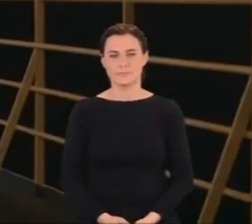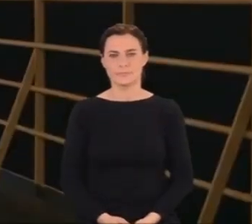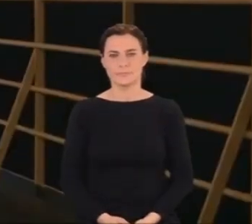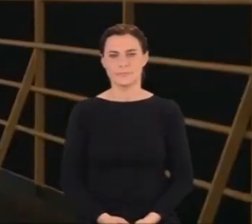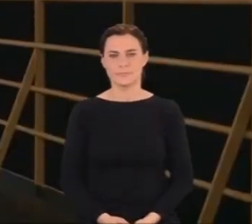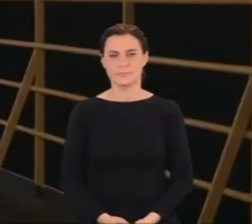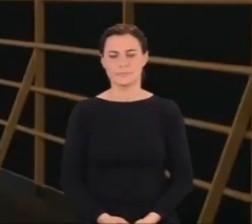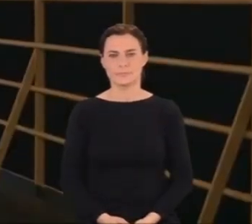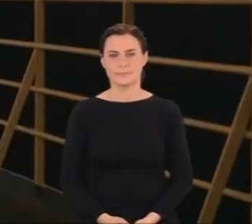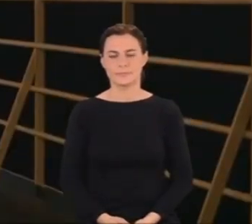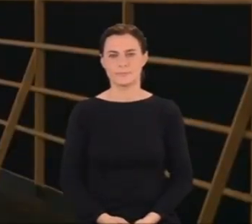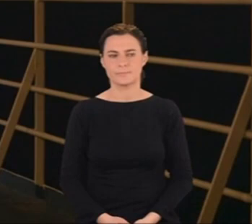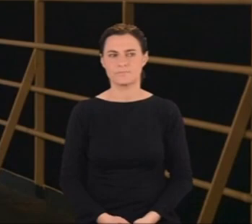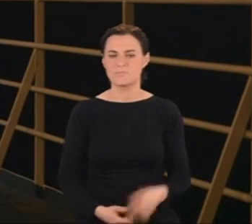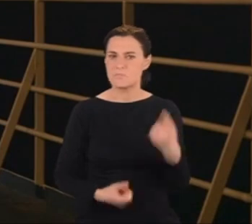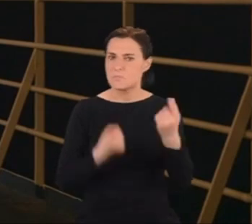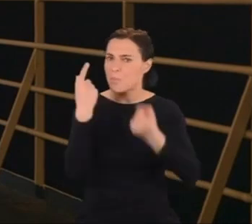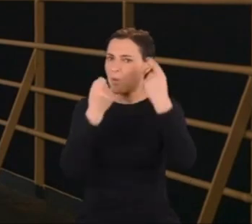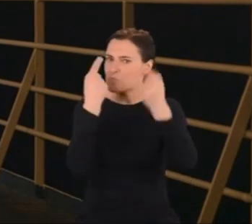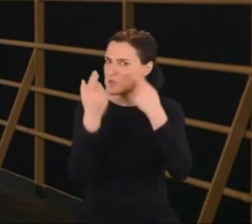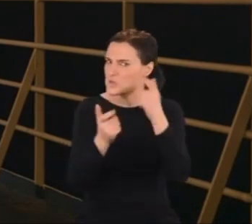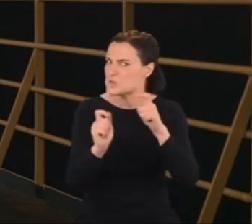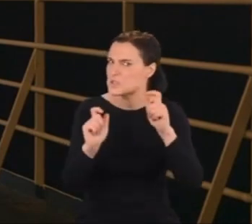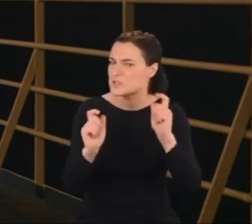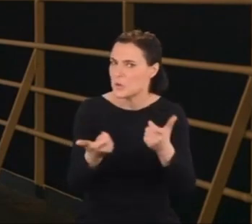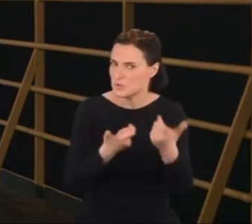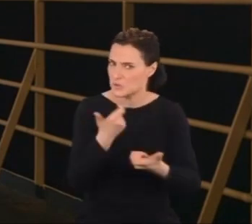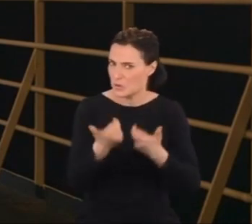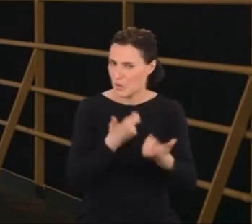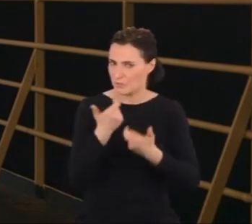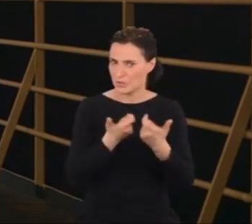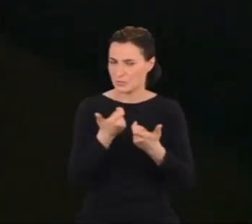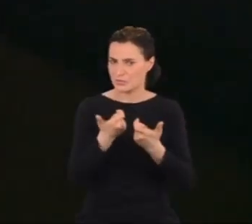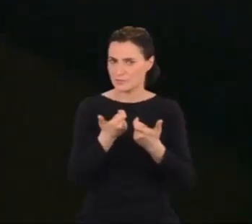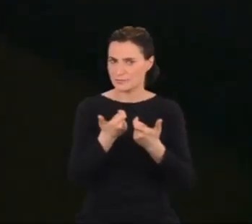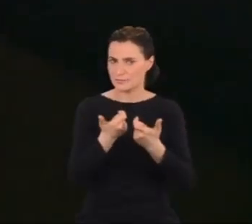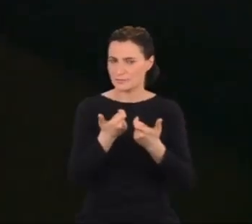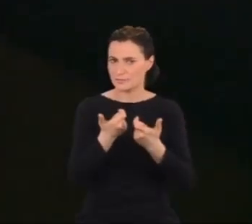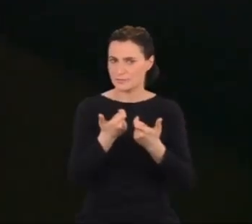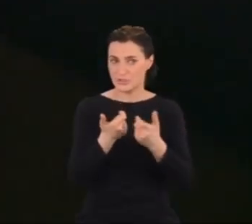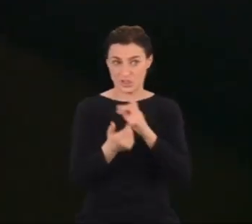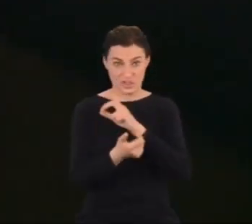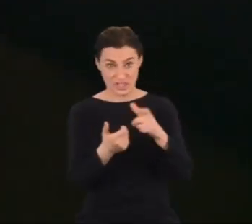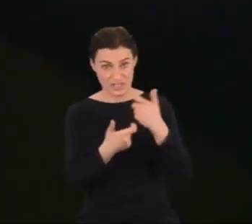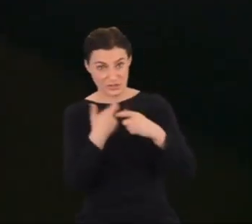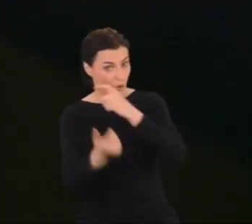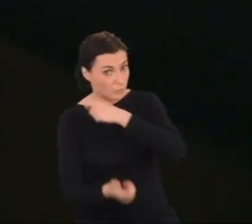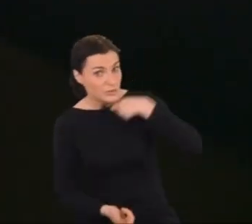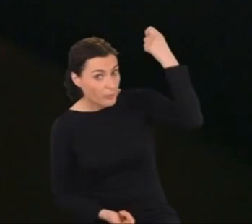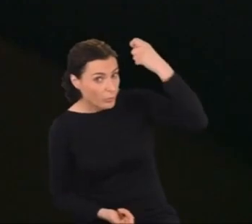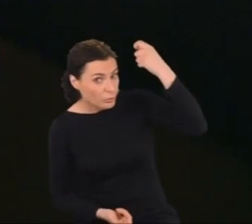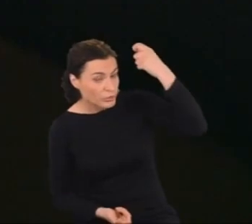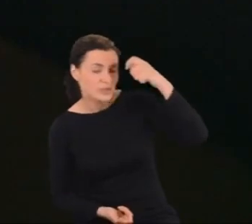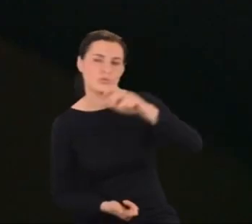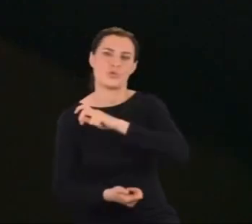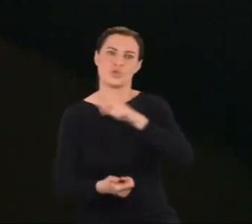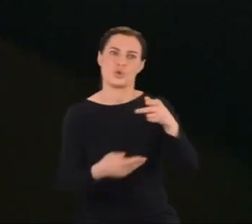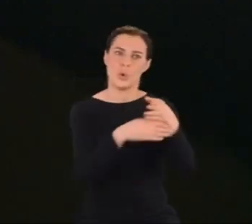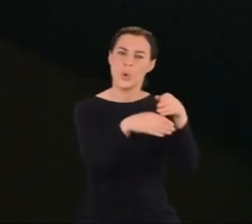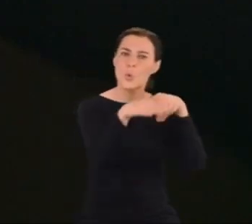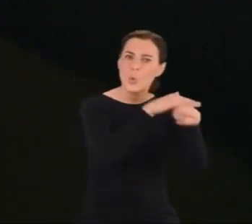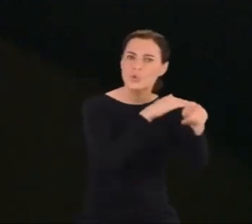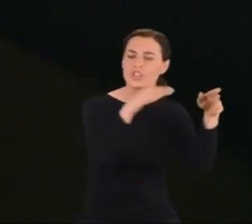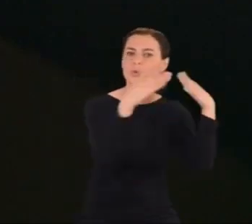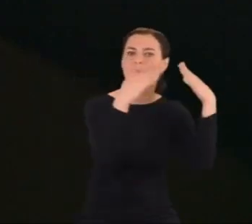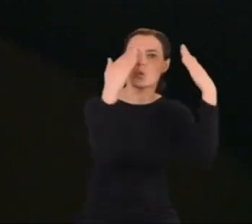Mnożyły się hipotezy. Ostatecznie jednak popełnił samobójstwo, schronił się w klasztorze w